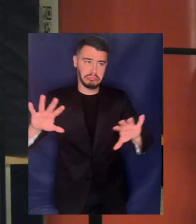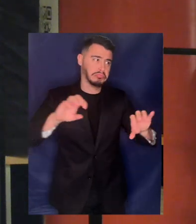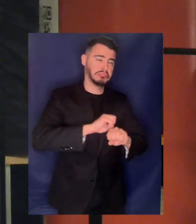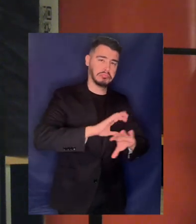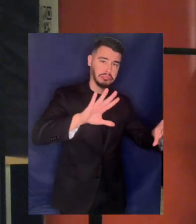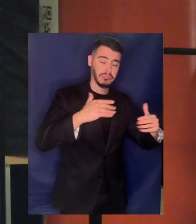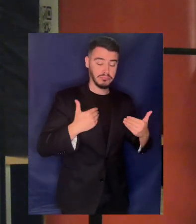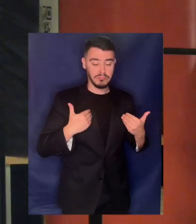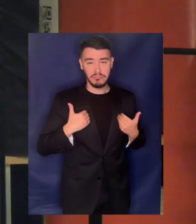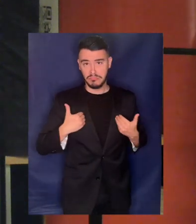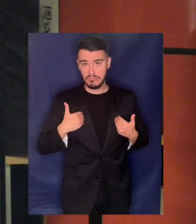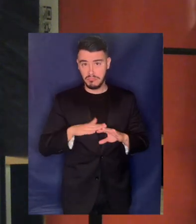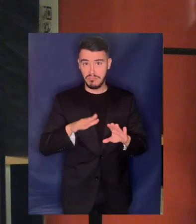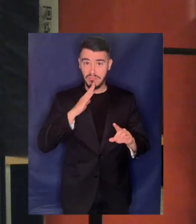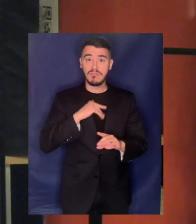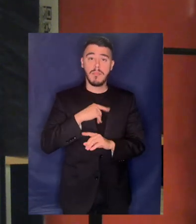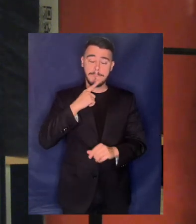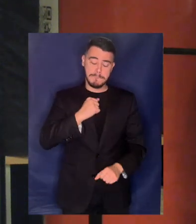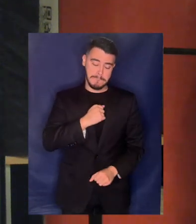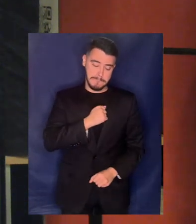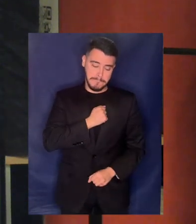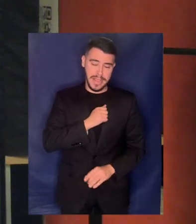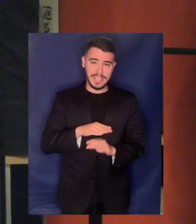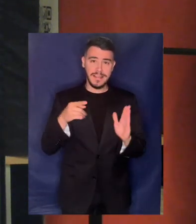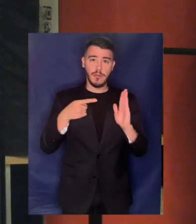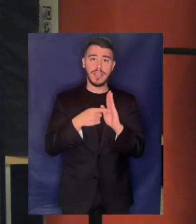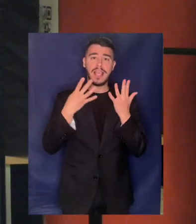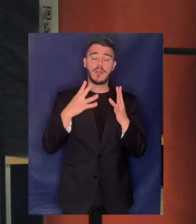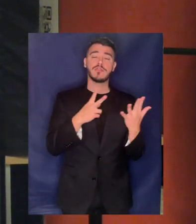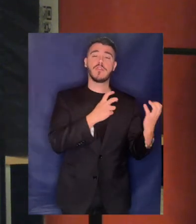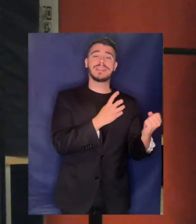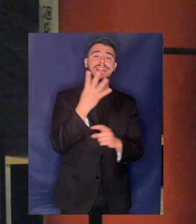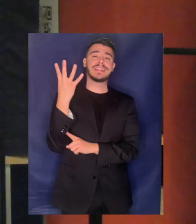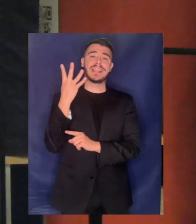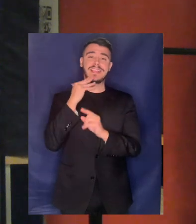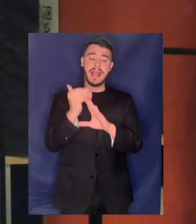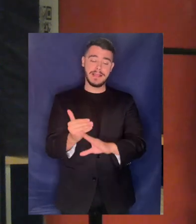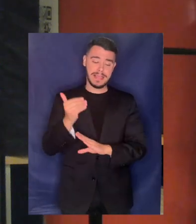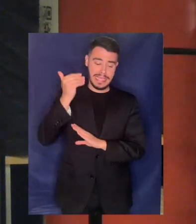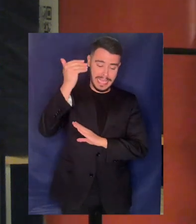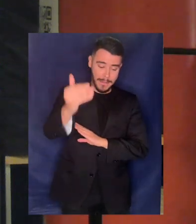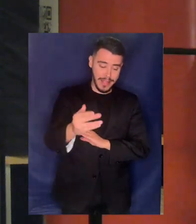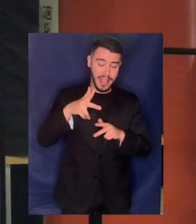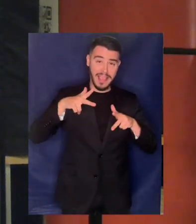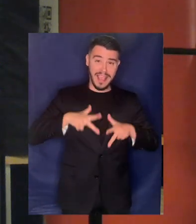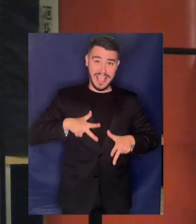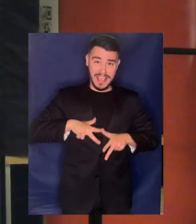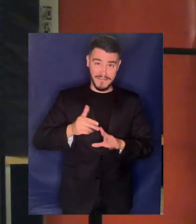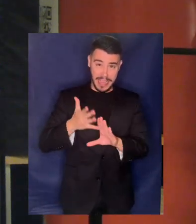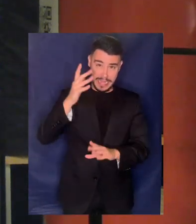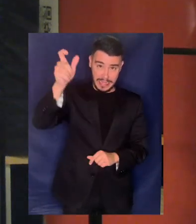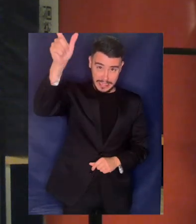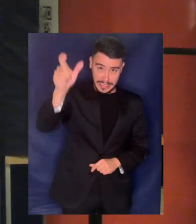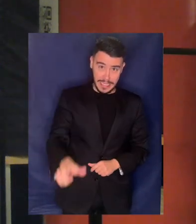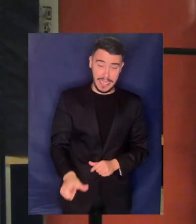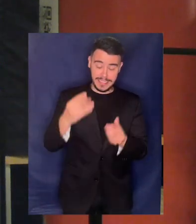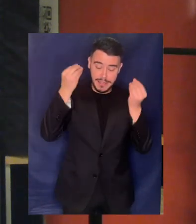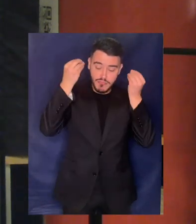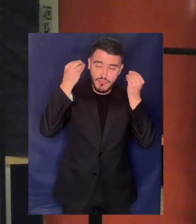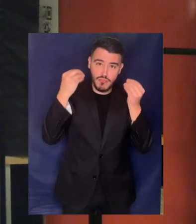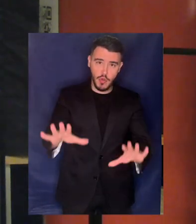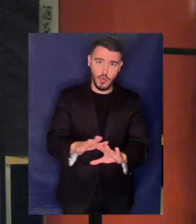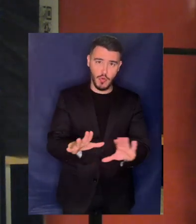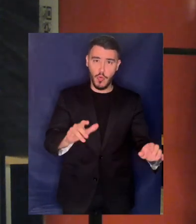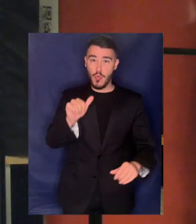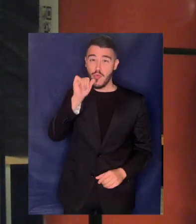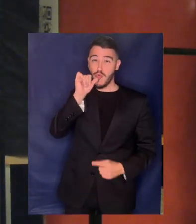κατεμέ τη χειρότερη κυβέρνηση από το 1974 Αν νομίζετε ότι υπερβάλλω όσον αφορά το νερό νομίζω ότι θα συμφωνήσω κάθε